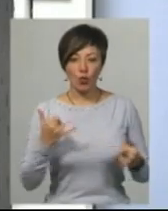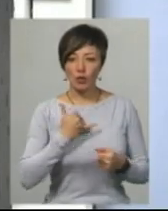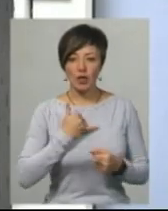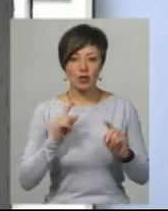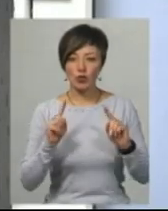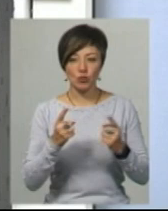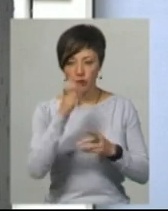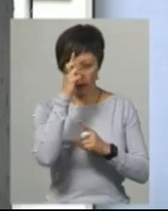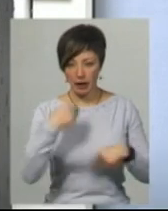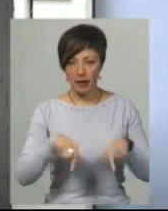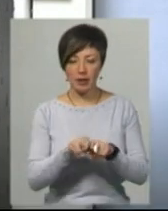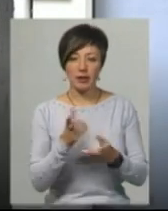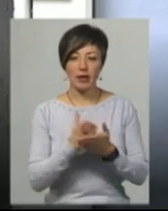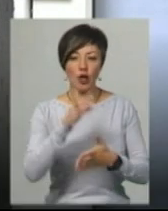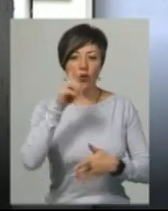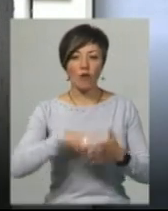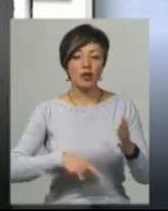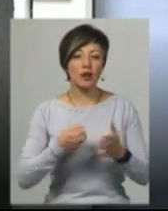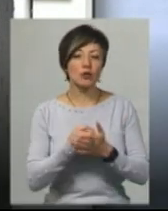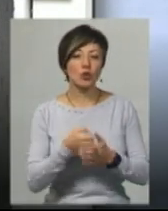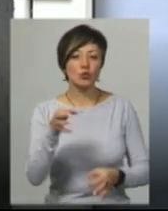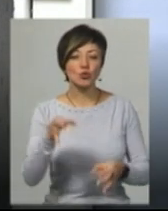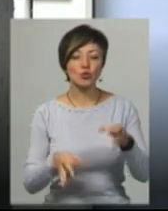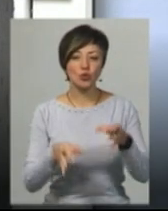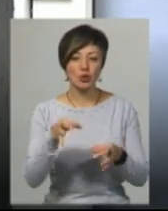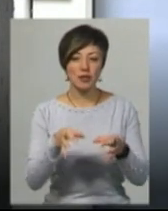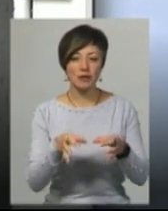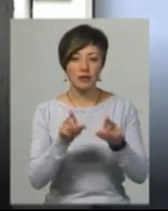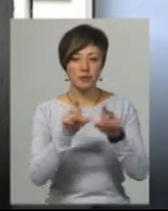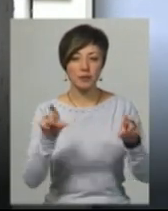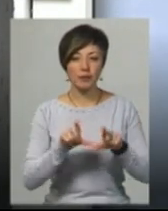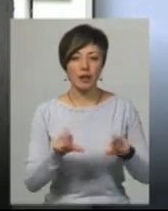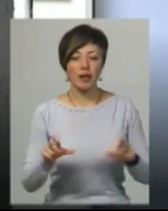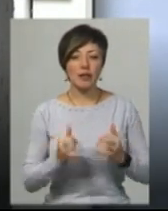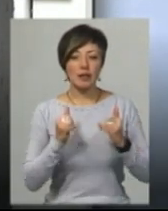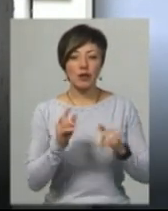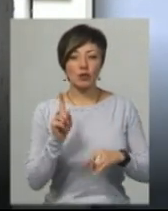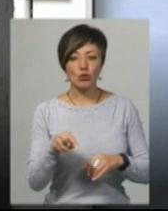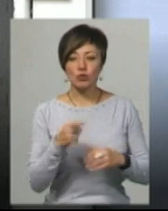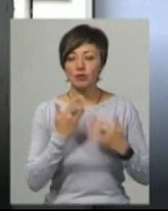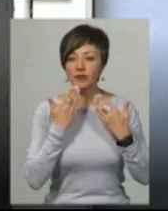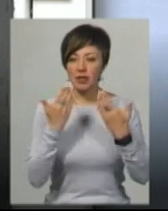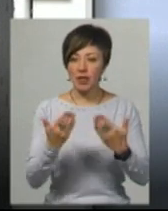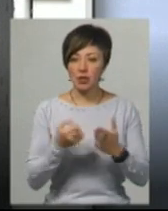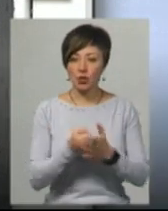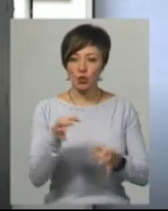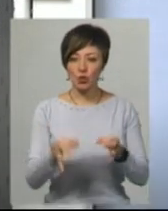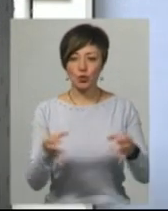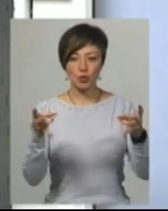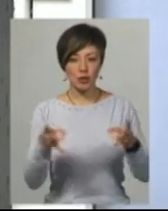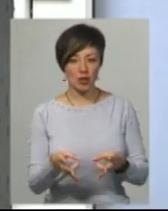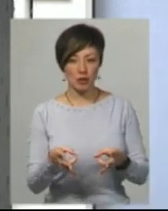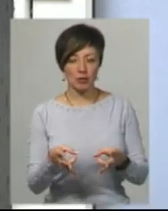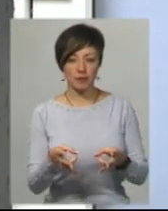дуже в країні є довіра до судів. Для того, щоб звертатись до суду, треба